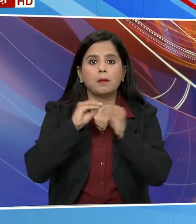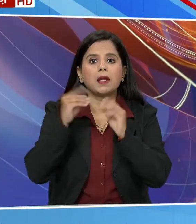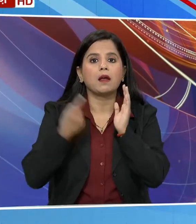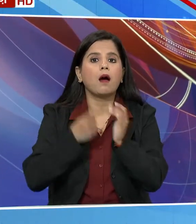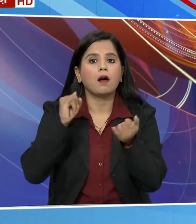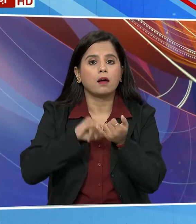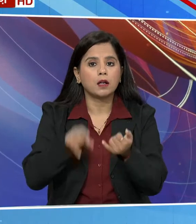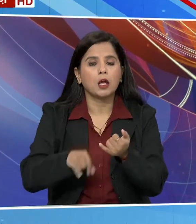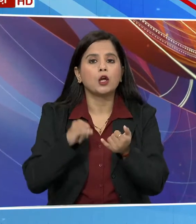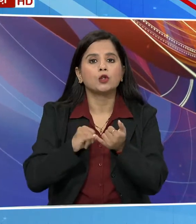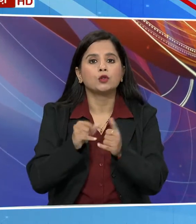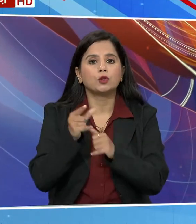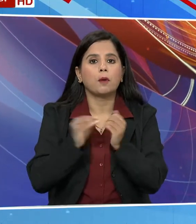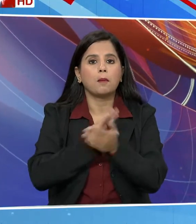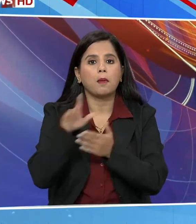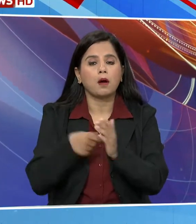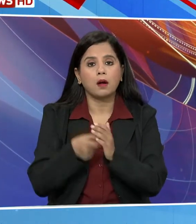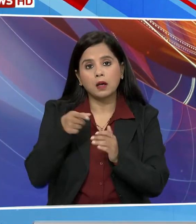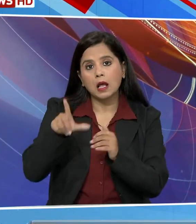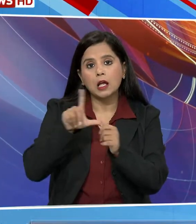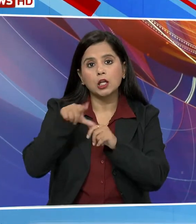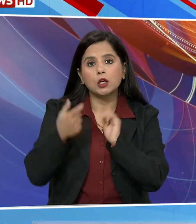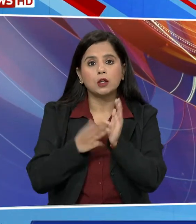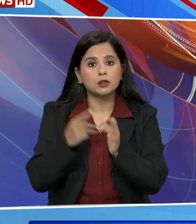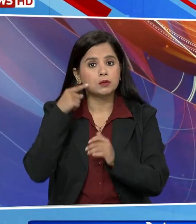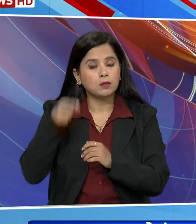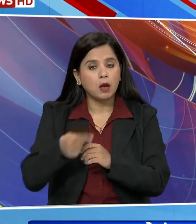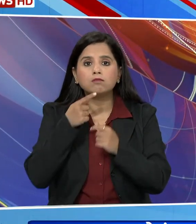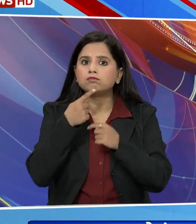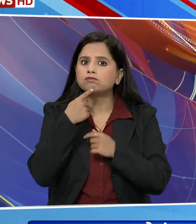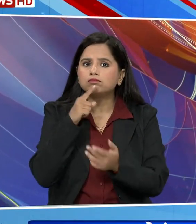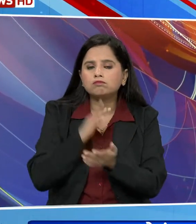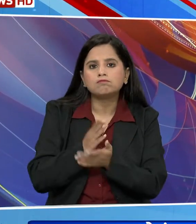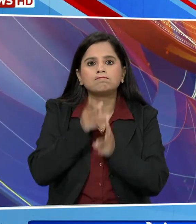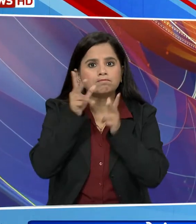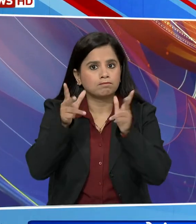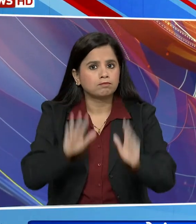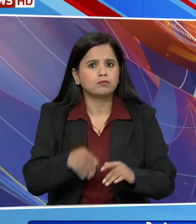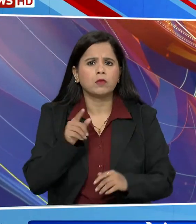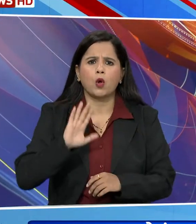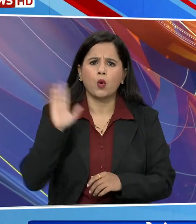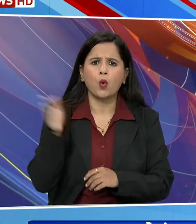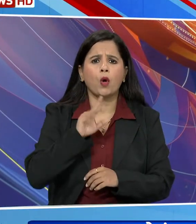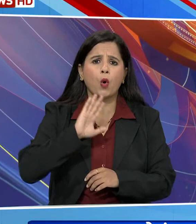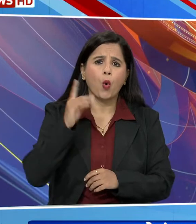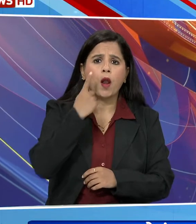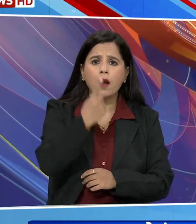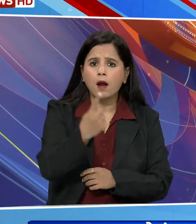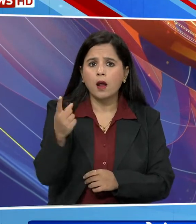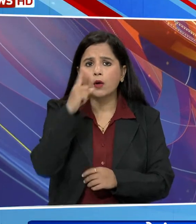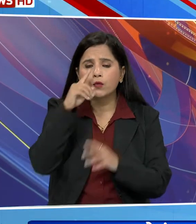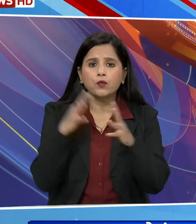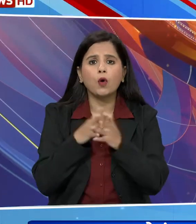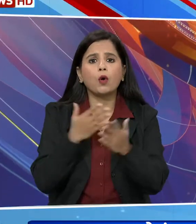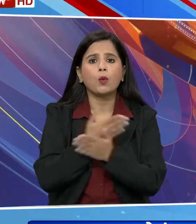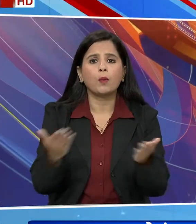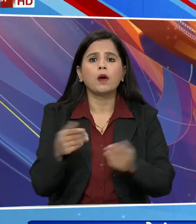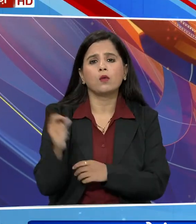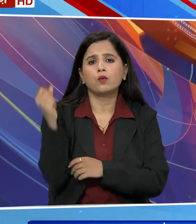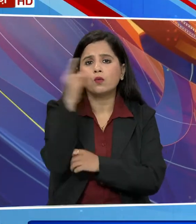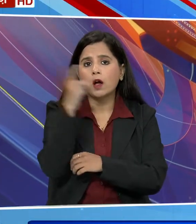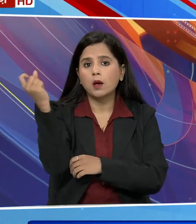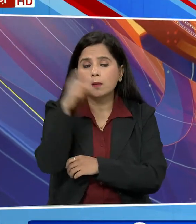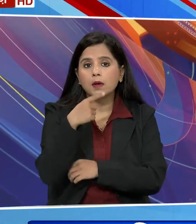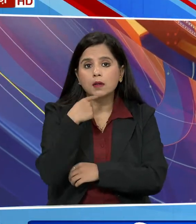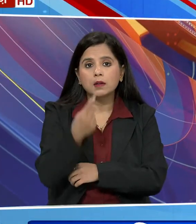ने स्वभागे लक्षमी योजना लागू करने का आश्वासन दिया जिसे राजबिधान में हरे एक पात्र महिला को प्रत्ति एक महीने